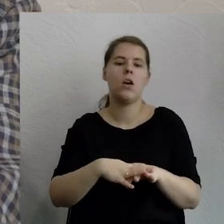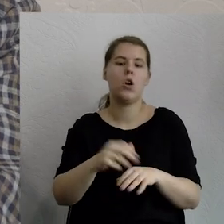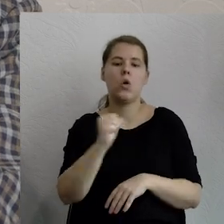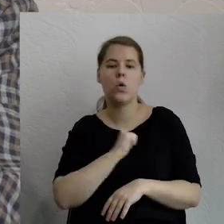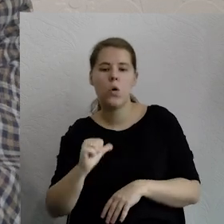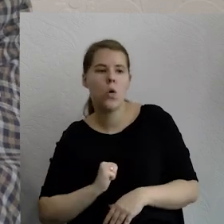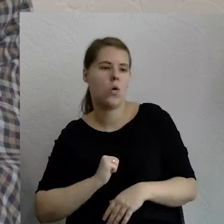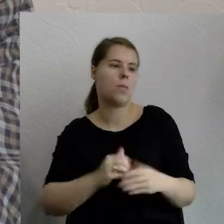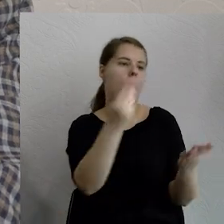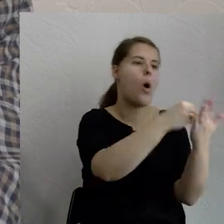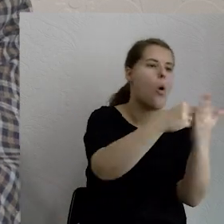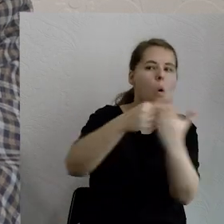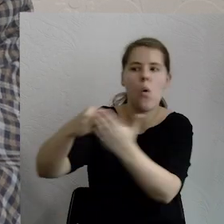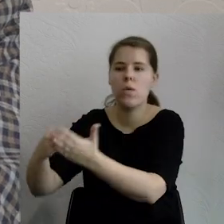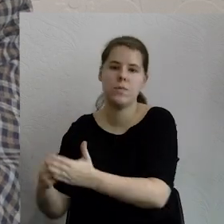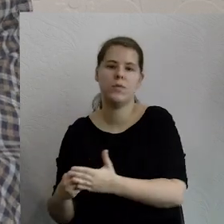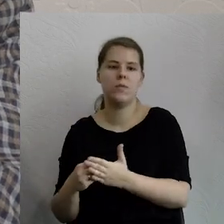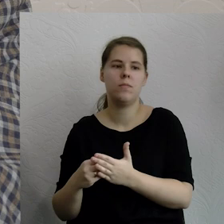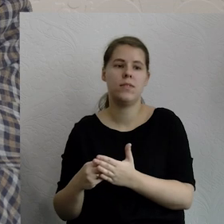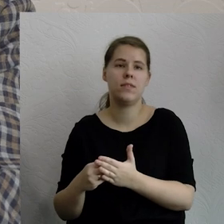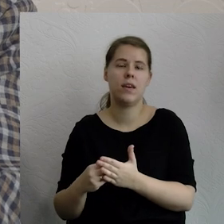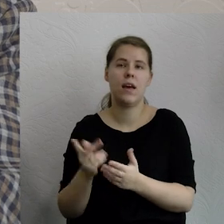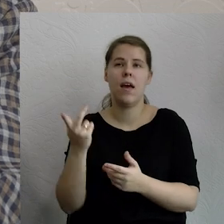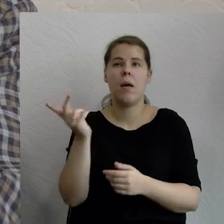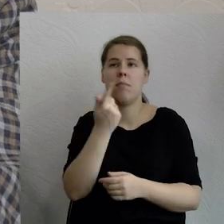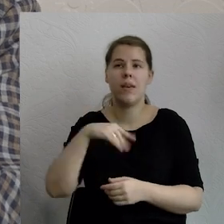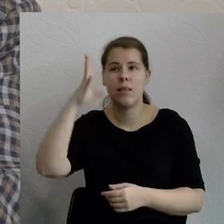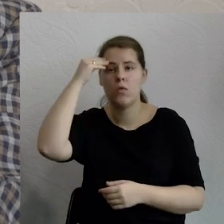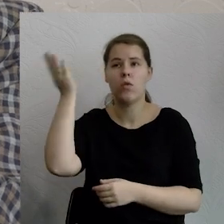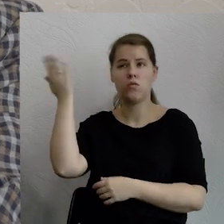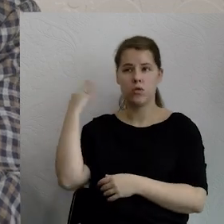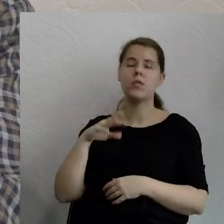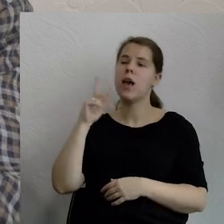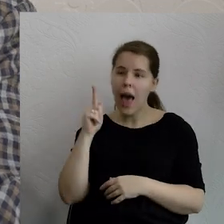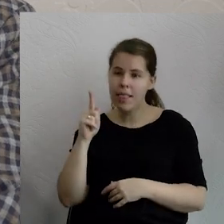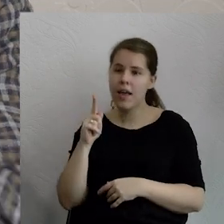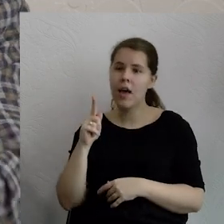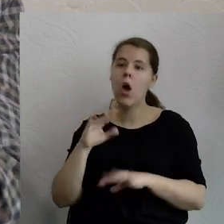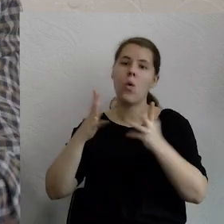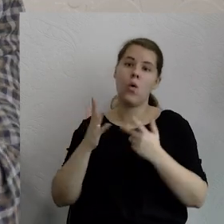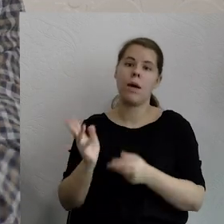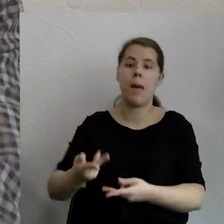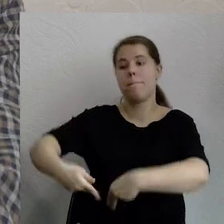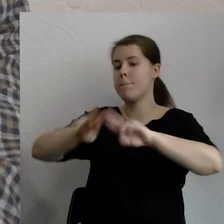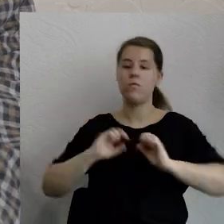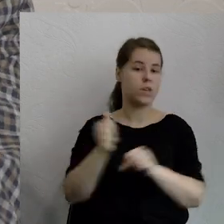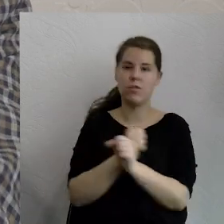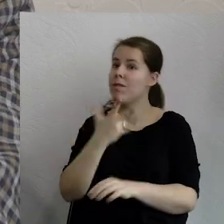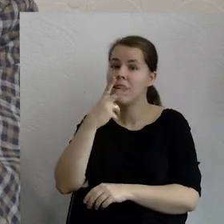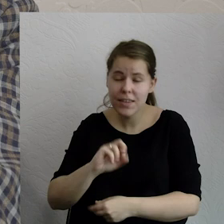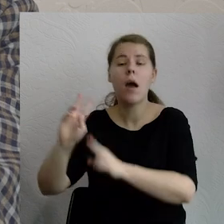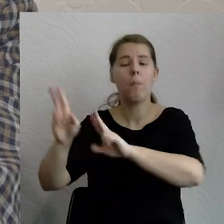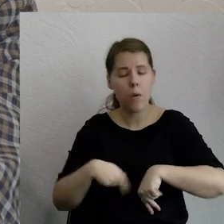trochę pozapominaliśmy, ale nie znaczy, że nie mamy do tego powrotu. Ten powrót moim zdaniem jest po prostu w różnego typu praktykach, właśnie w skryptach i tak dalej.